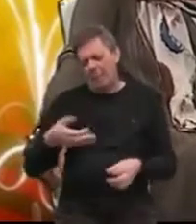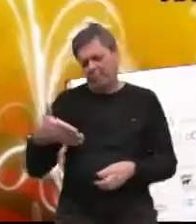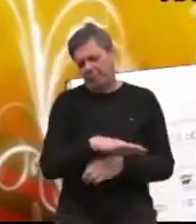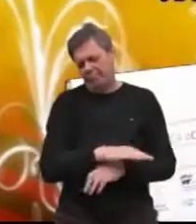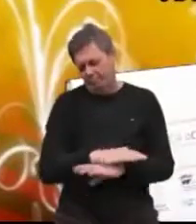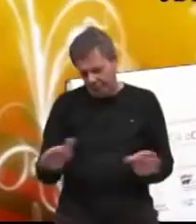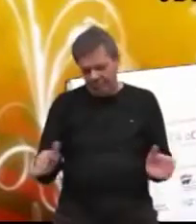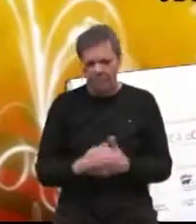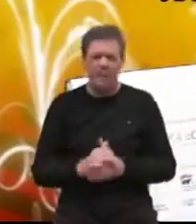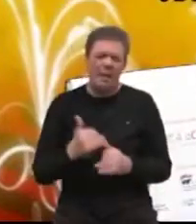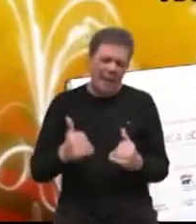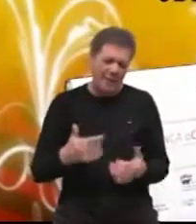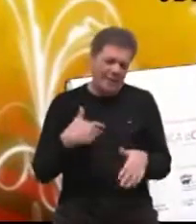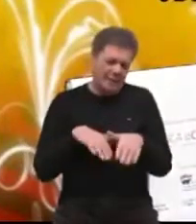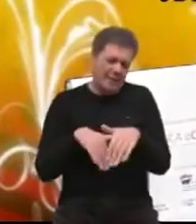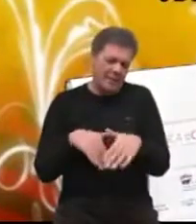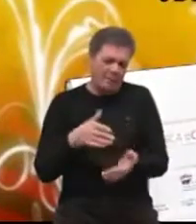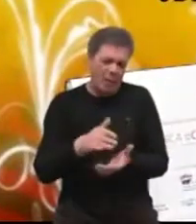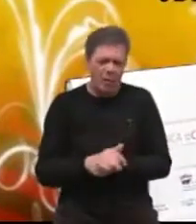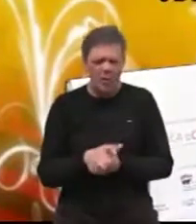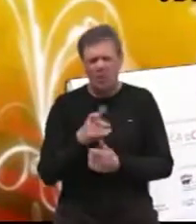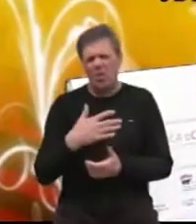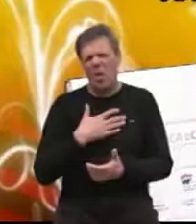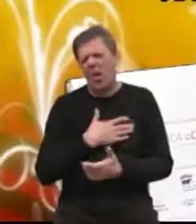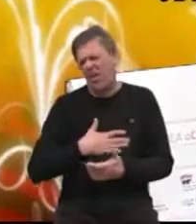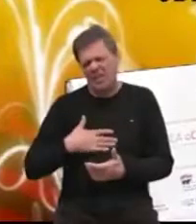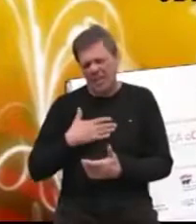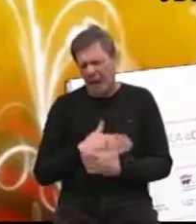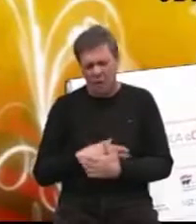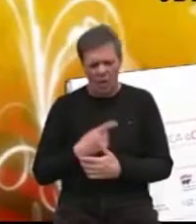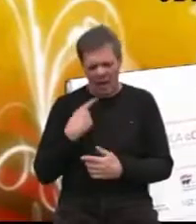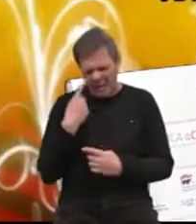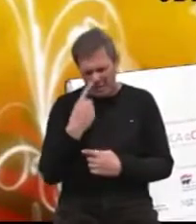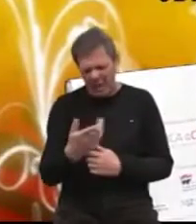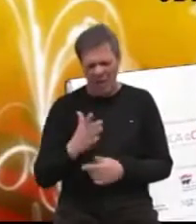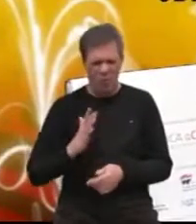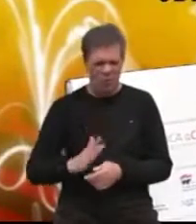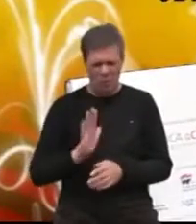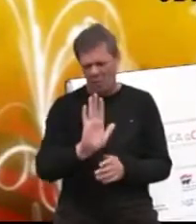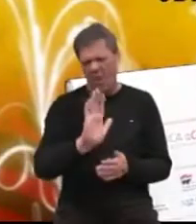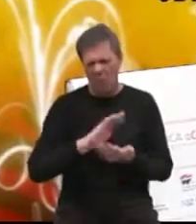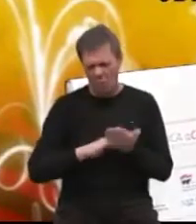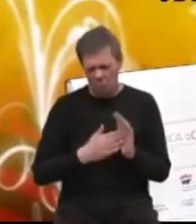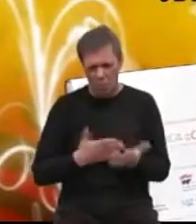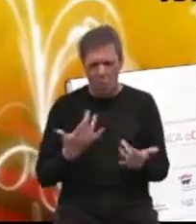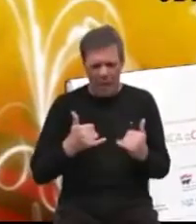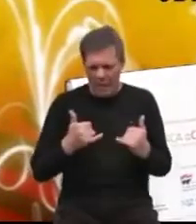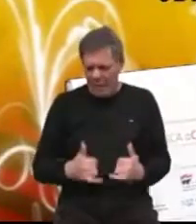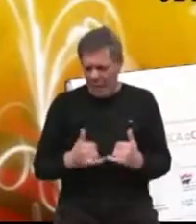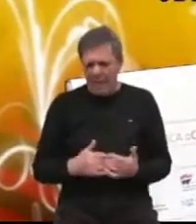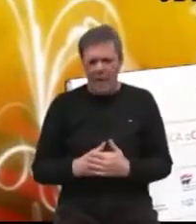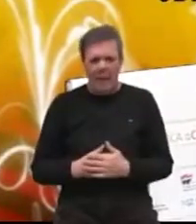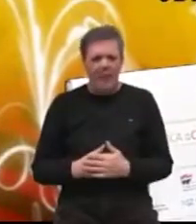Danas sam mu bila na sprovodu i to je toliko strašno. Kad sam gledala tu njegovu suprugu koja je sada